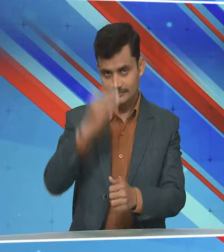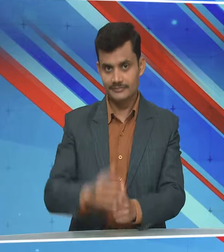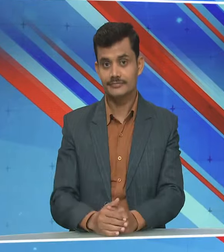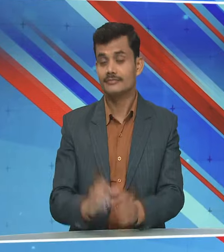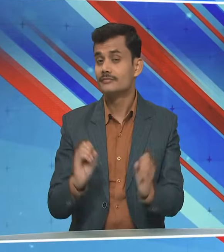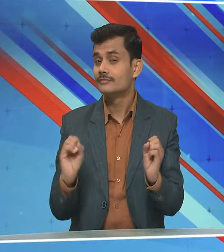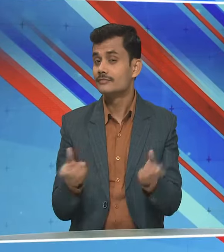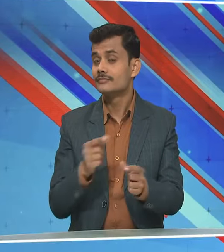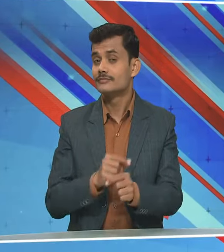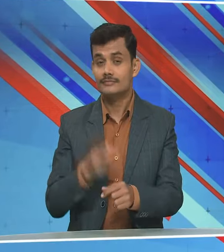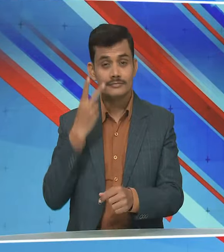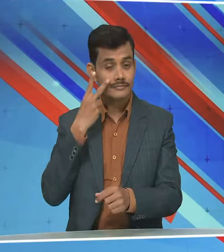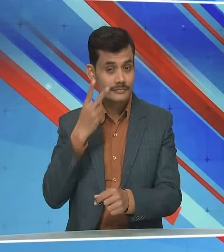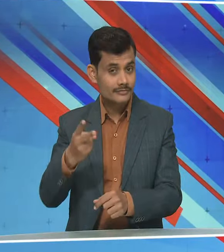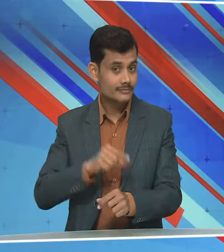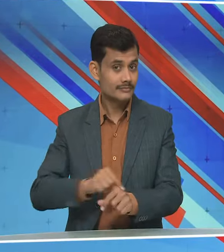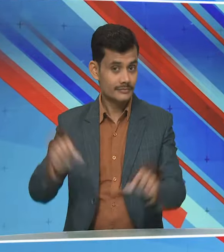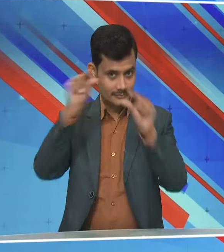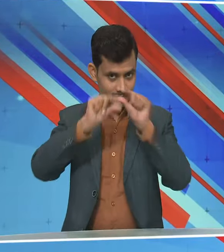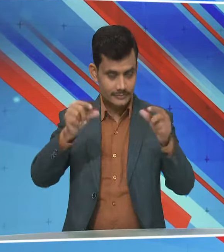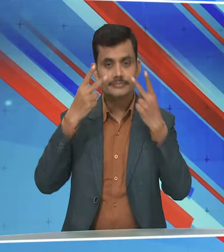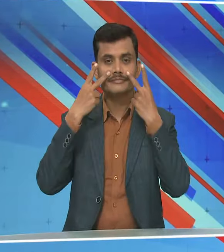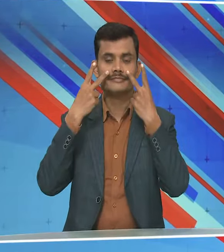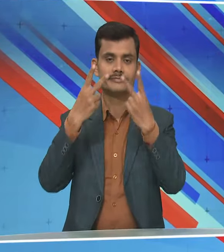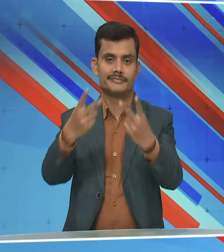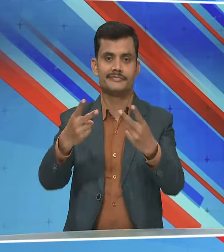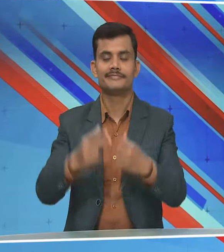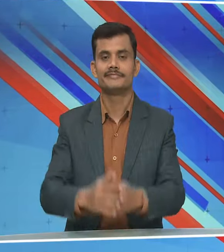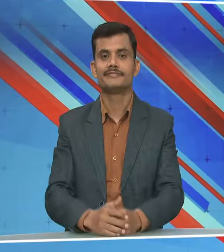और सबसे पहले नजर डालते हैं हेडलाइन्स पर